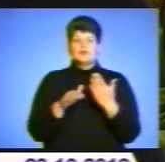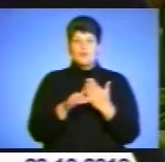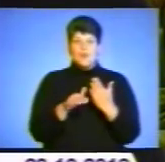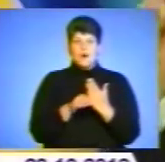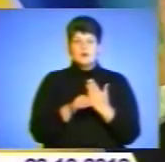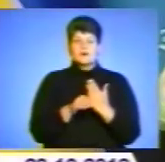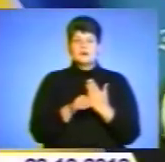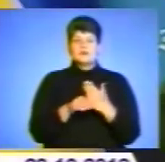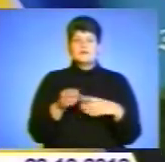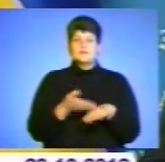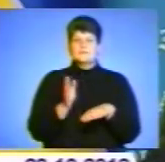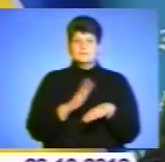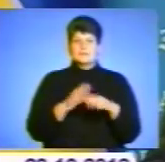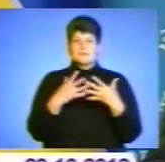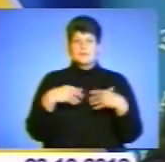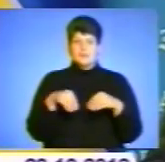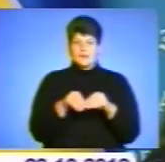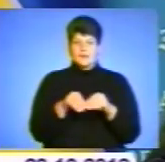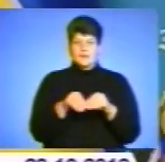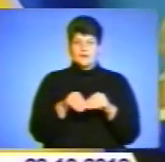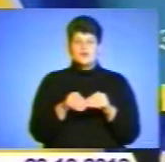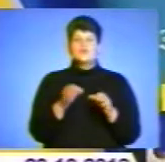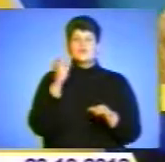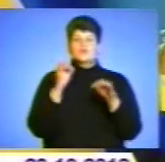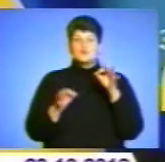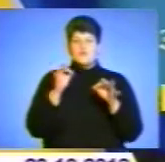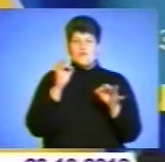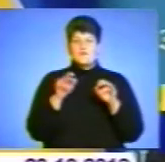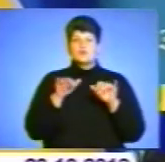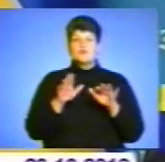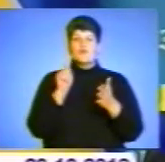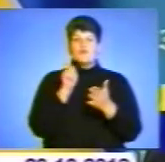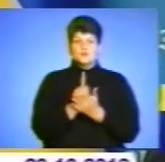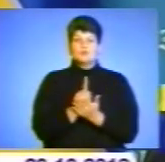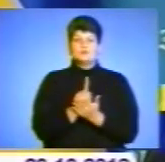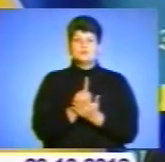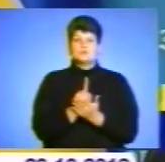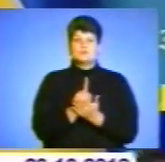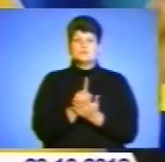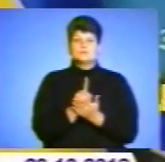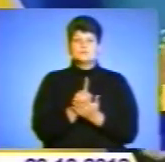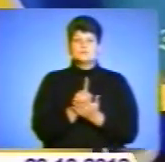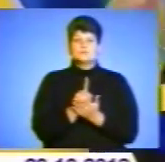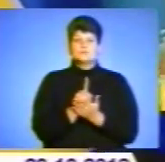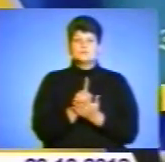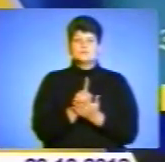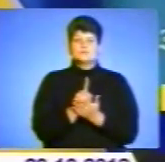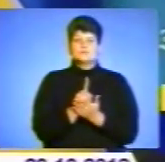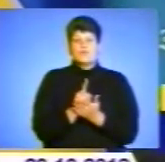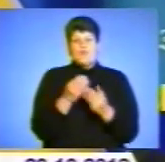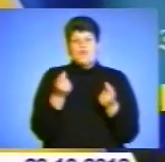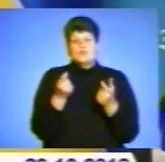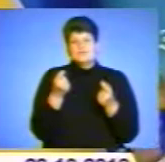В судовій процедурі має бути обов'язково, і на лаві, це може